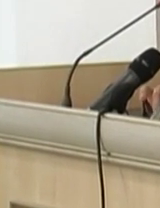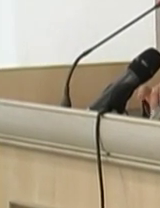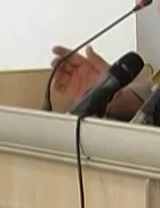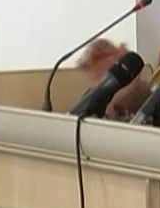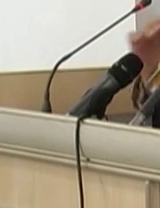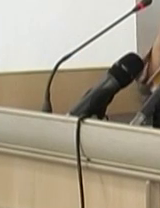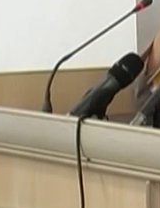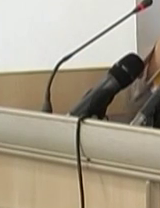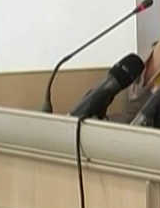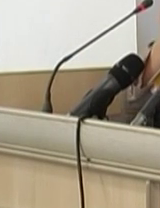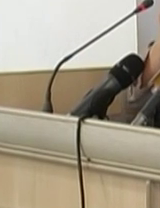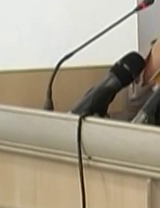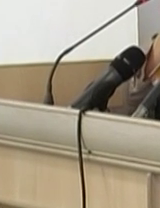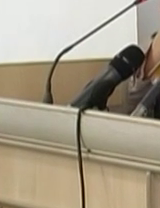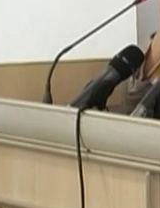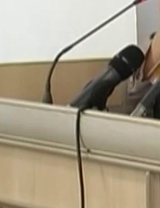недоцільне